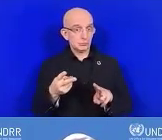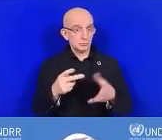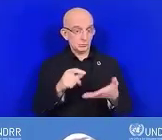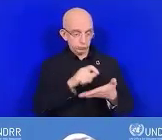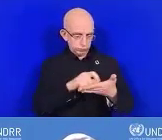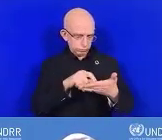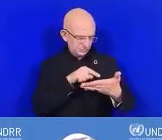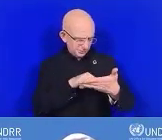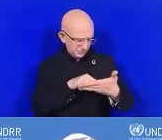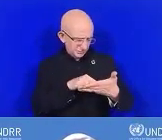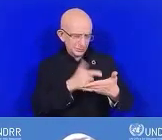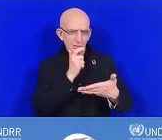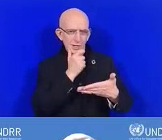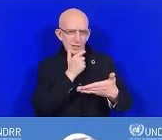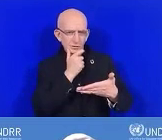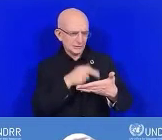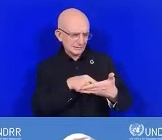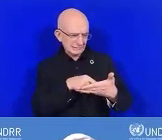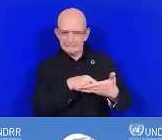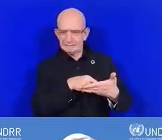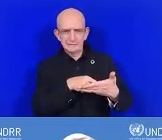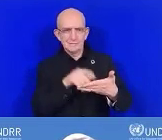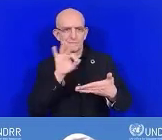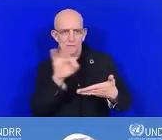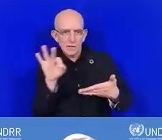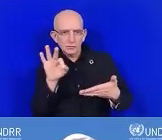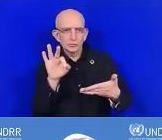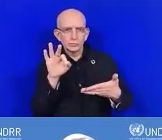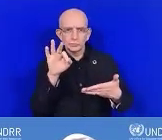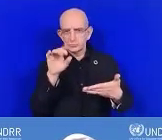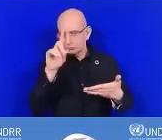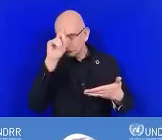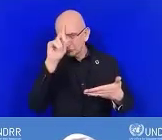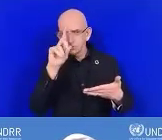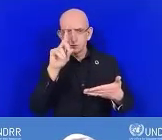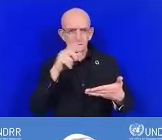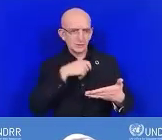volontaire. Alors, c'est quelque chose que nous devons